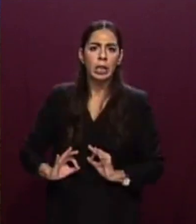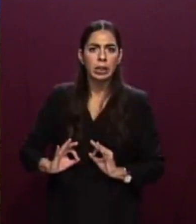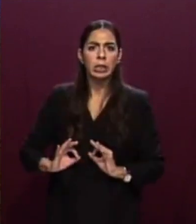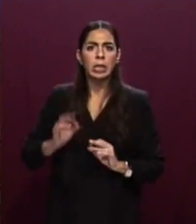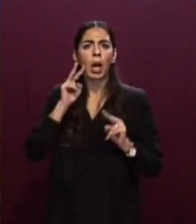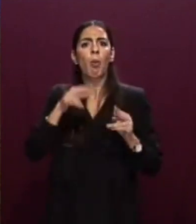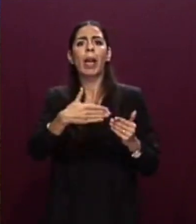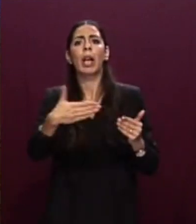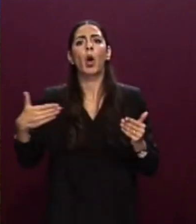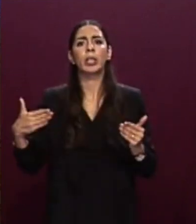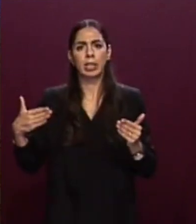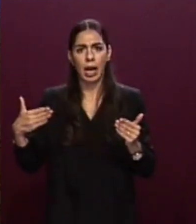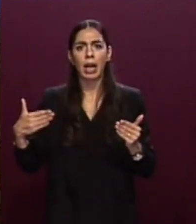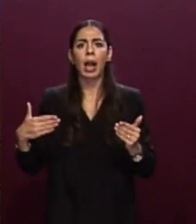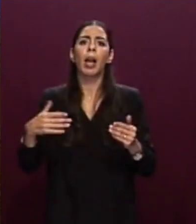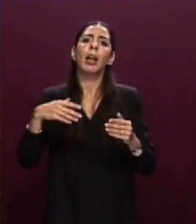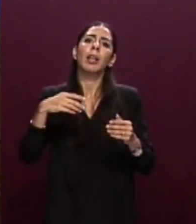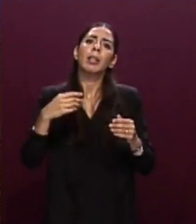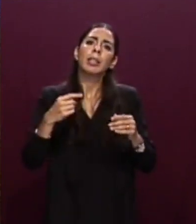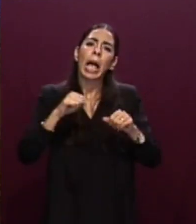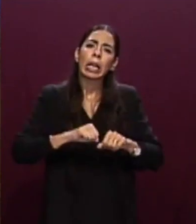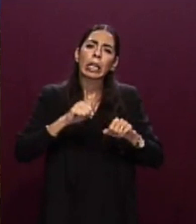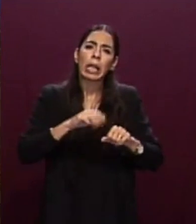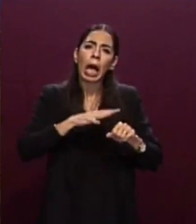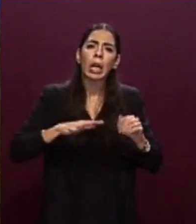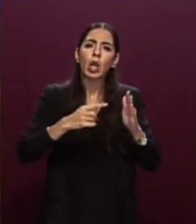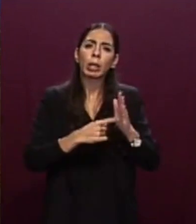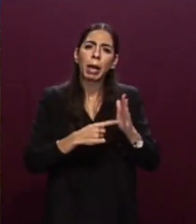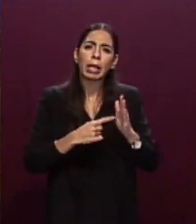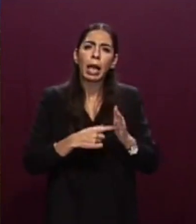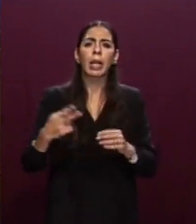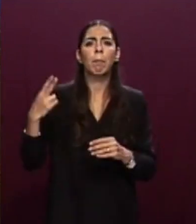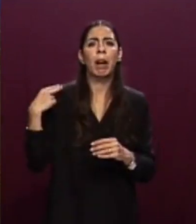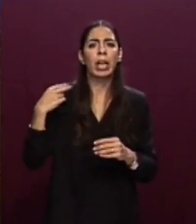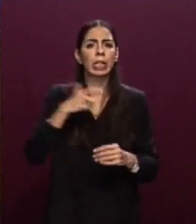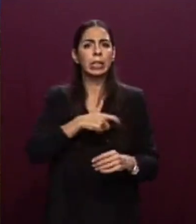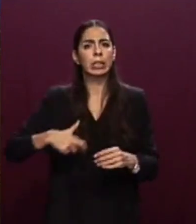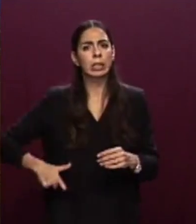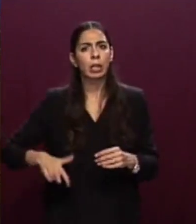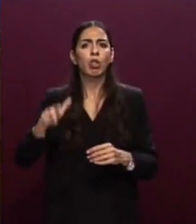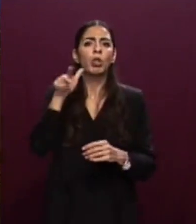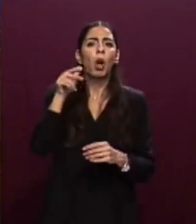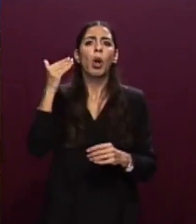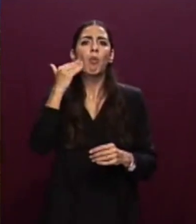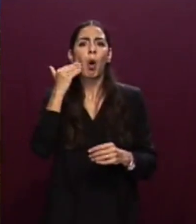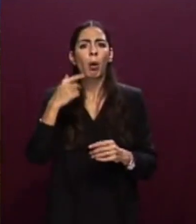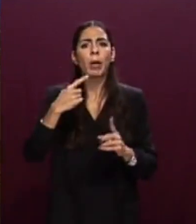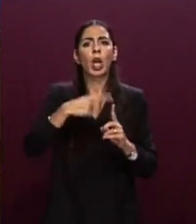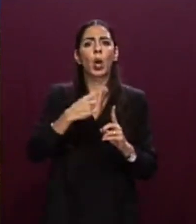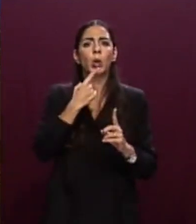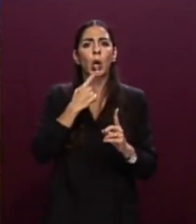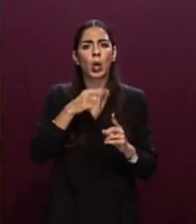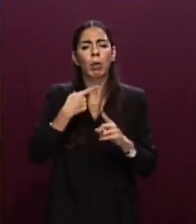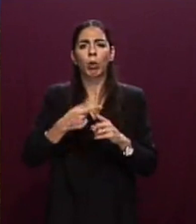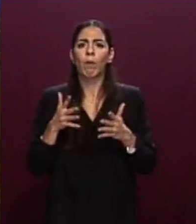al personale sanitario, i prefetti, i sindaci, le donne, gli uomini della Croce Rossa e del volontariato, che hanno prestato la loro opera in